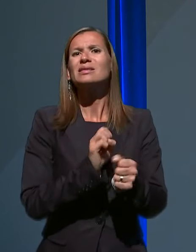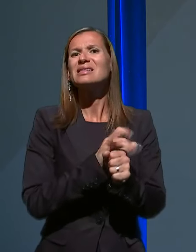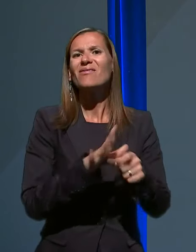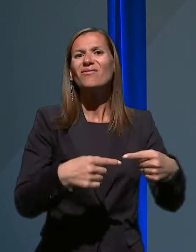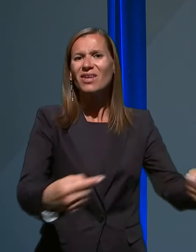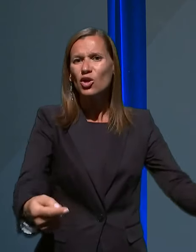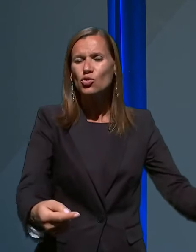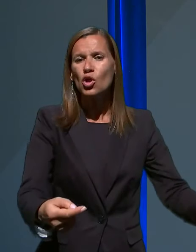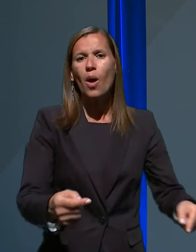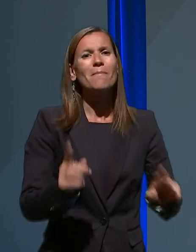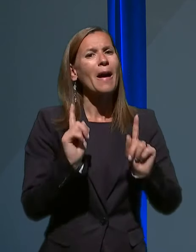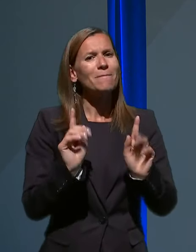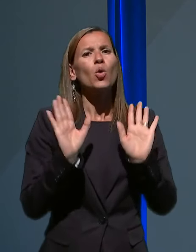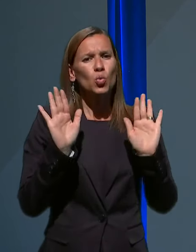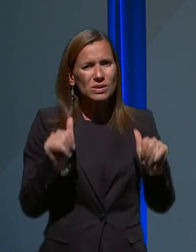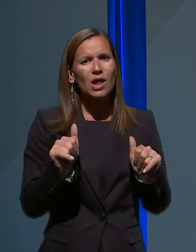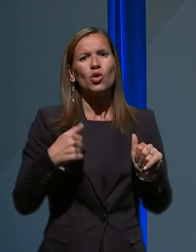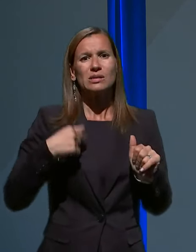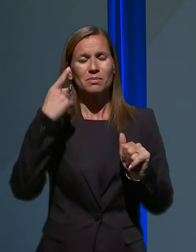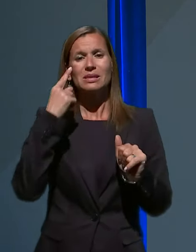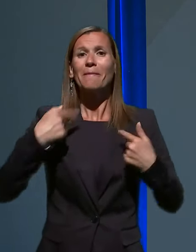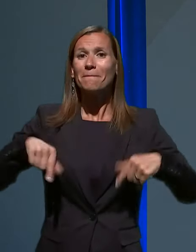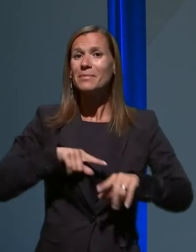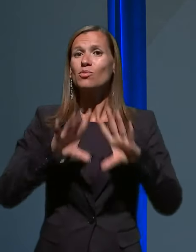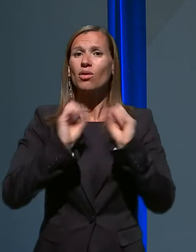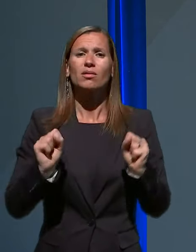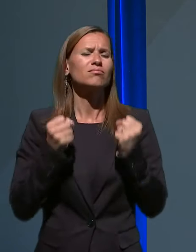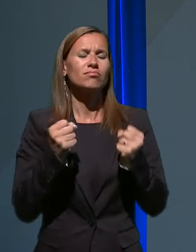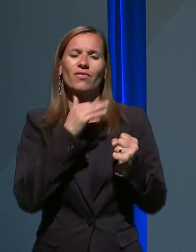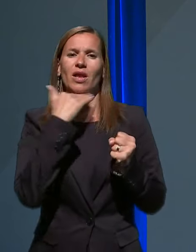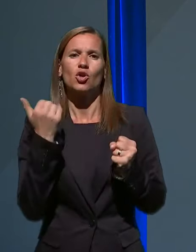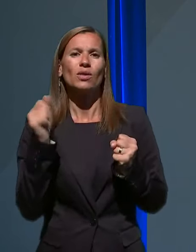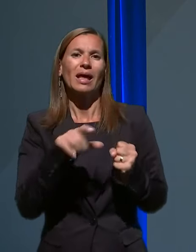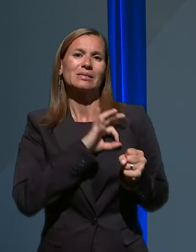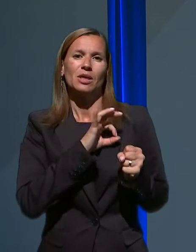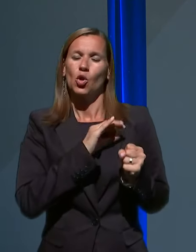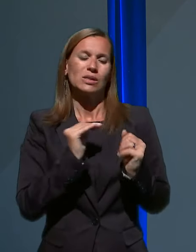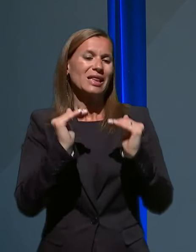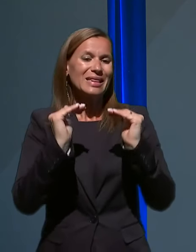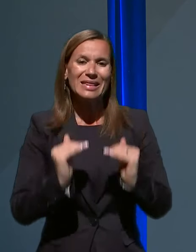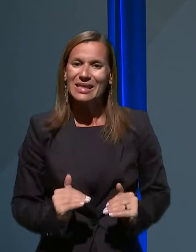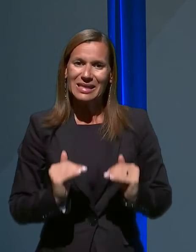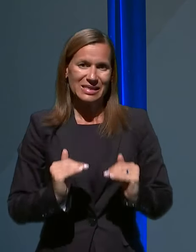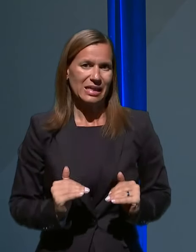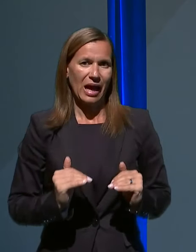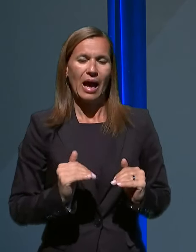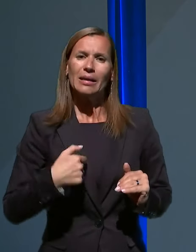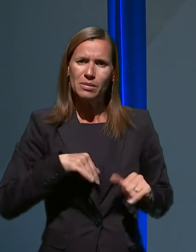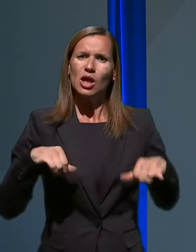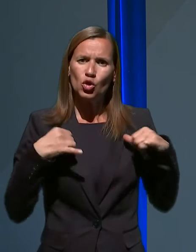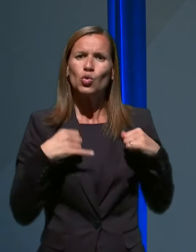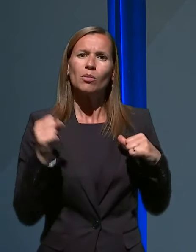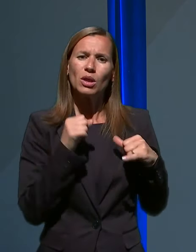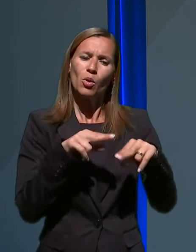mislim, da smo naredili zelo veliko, da je ta smrtnost čim nižja. In delamo vse, da bi ostala nizka.